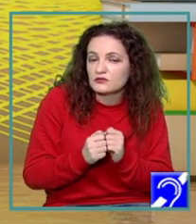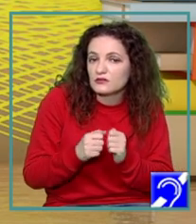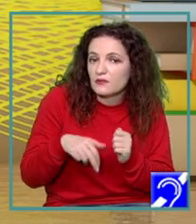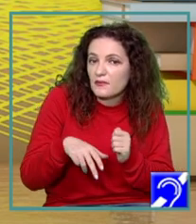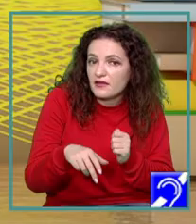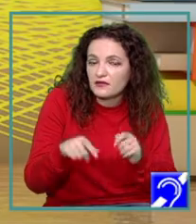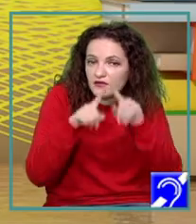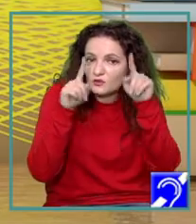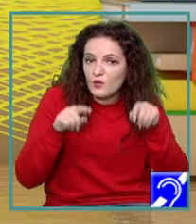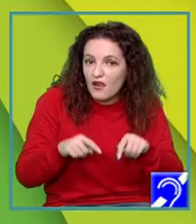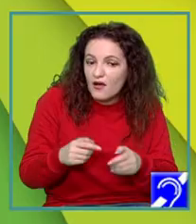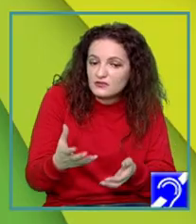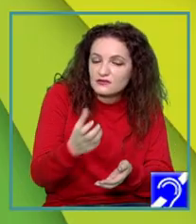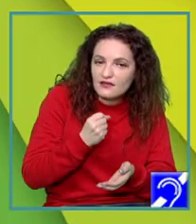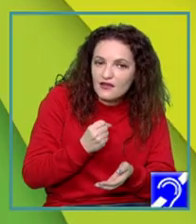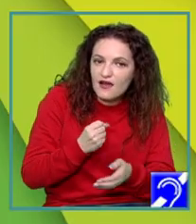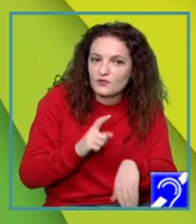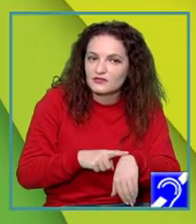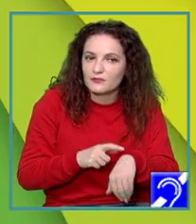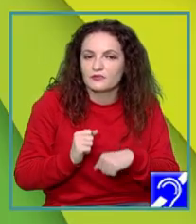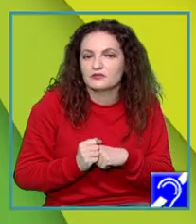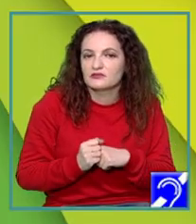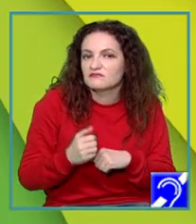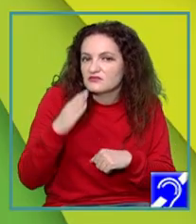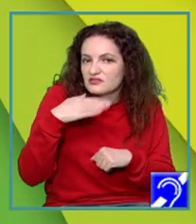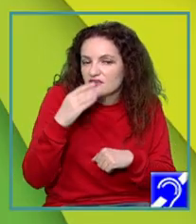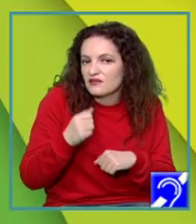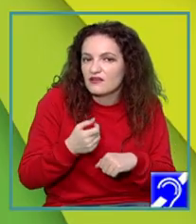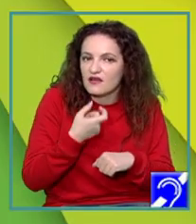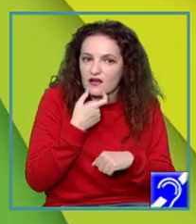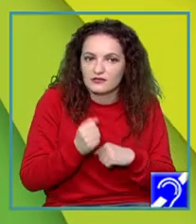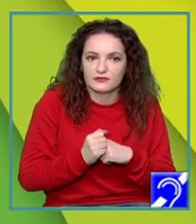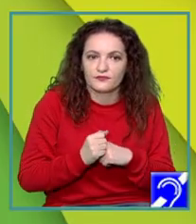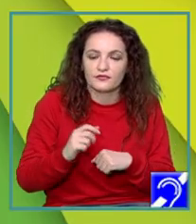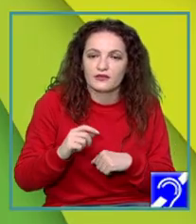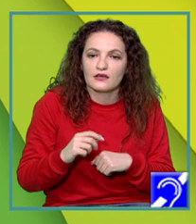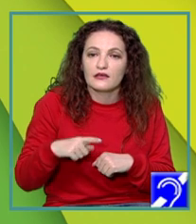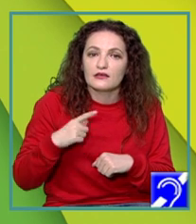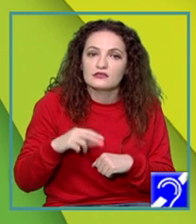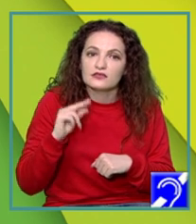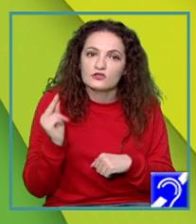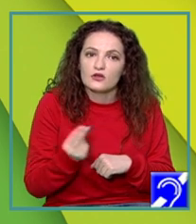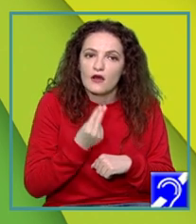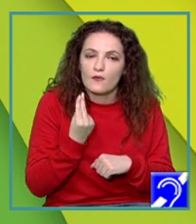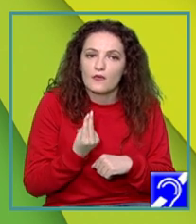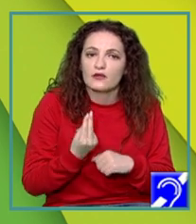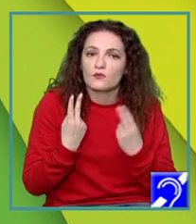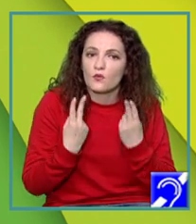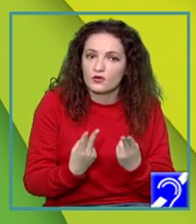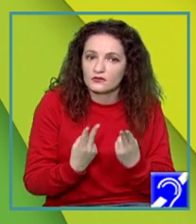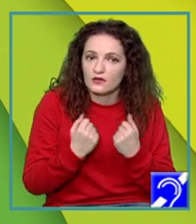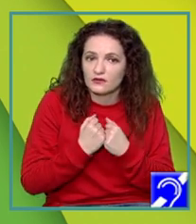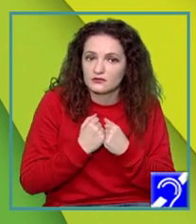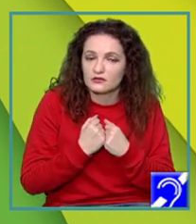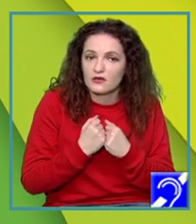vreo câteva zile sau poate câțiva ani. Și desigur că timpul este cea mai importantă resursă pentru că nu-l putem mări și nu-l putem